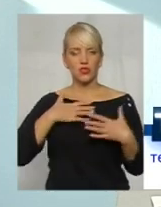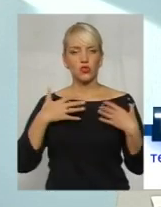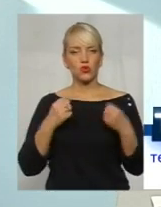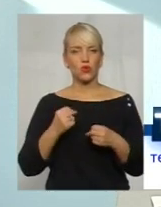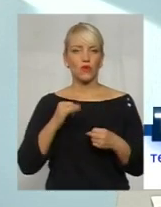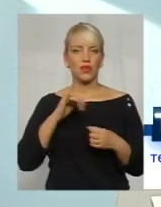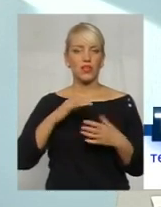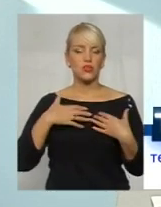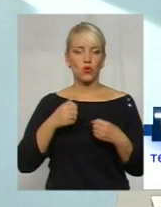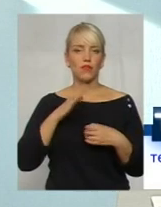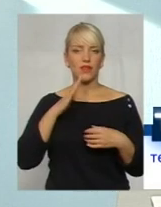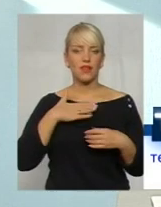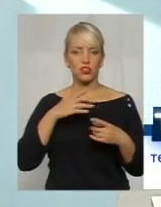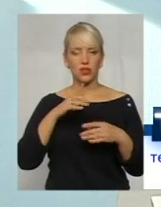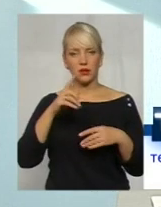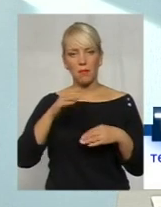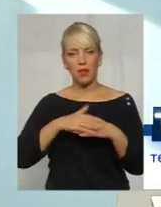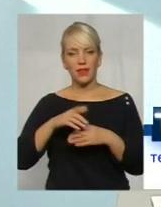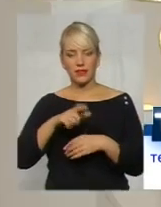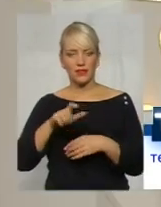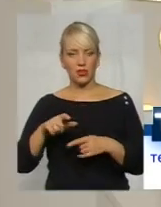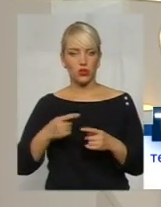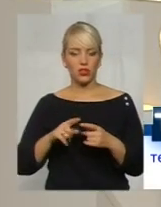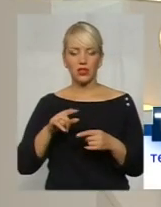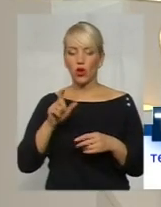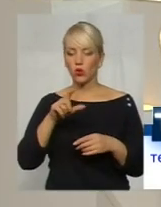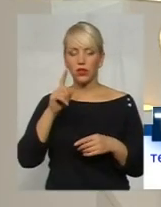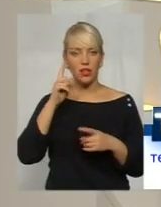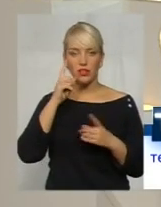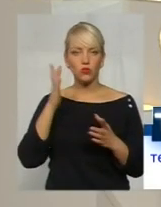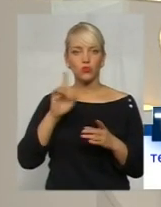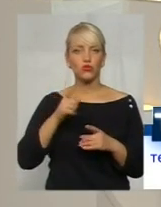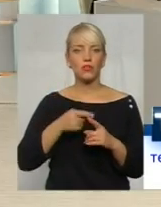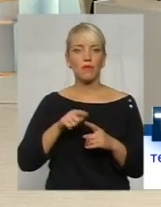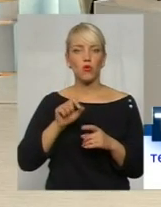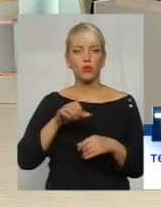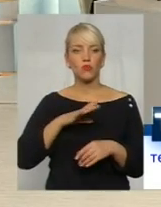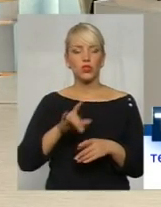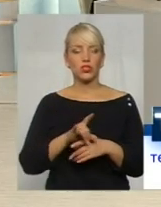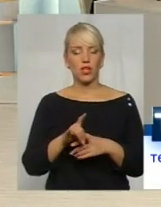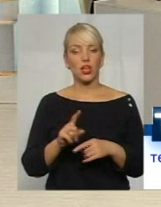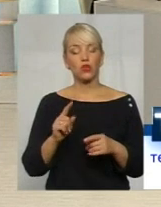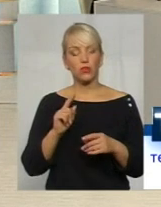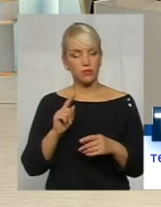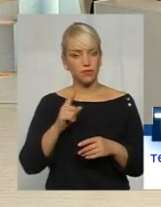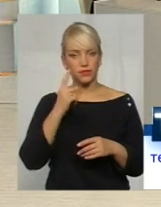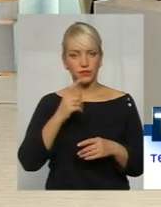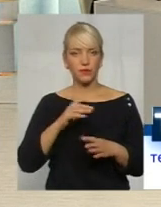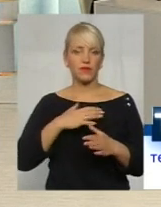близьких. І людина навіть не замислюється, що це може бути шахраївство. Тому, знову ж таки, заспокоїтесь,